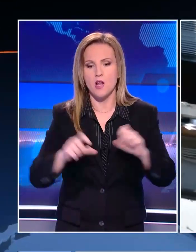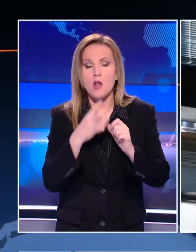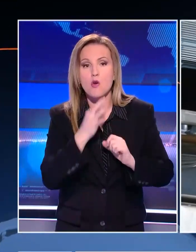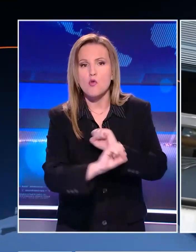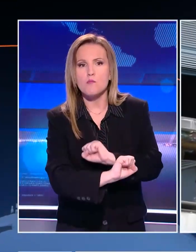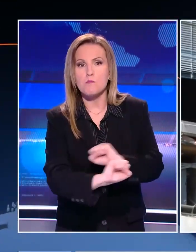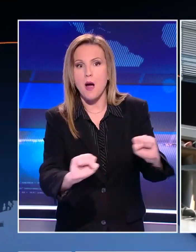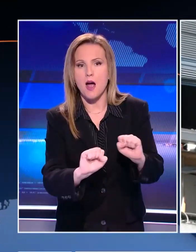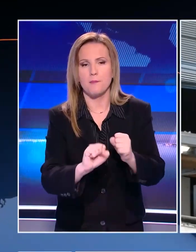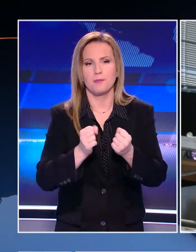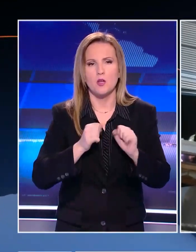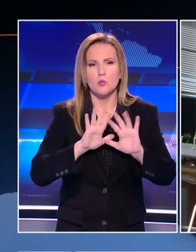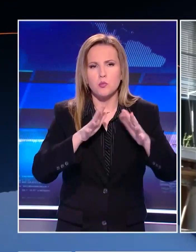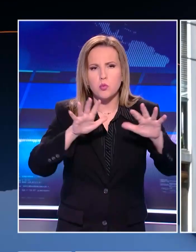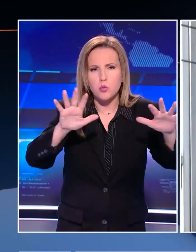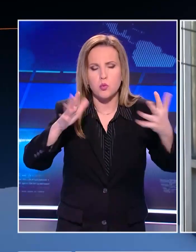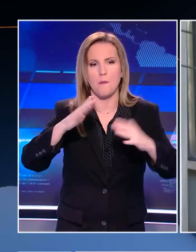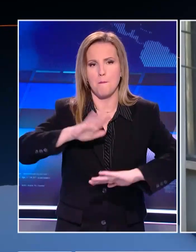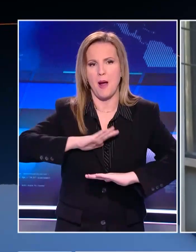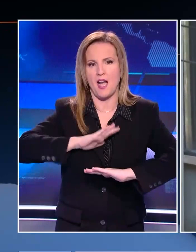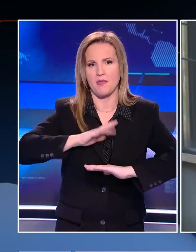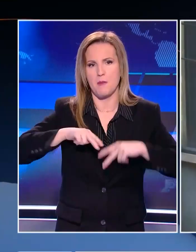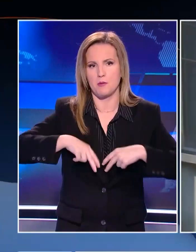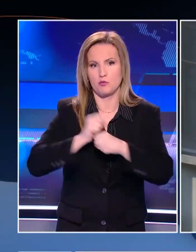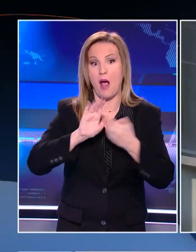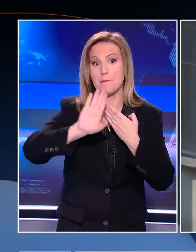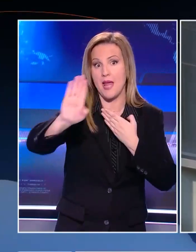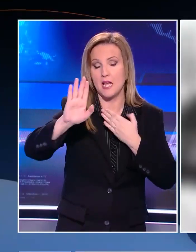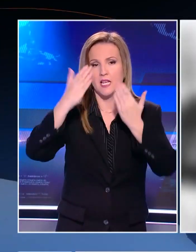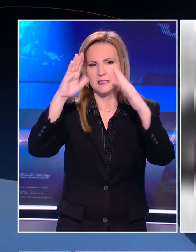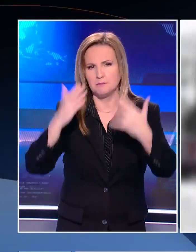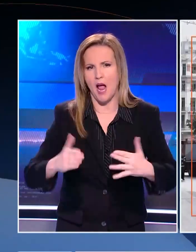την έκρηξη. Από το οστικό κύμα έσπασαν και πολλά παράθυρα του Υπουργείου Εργασίας.